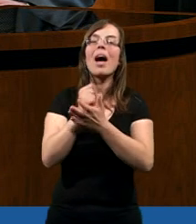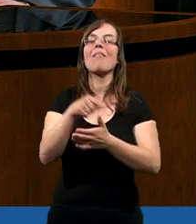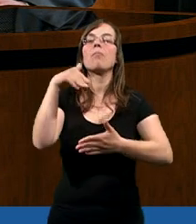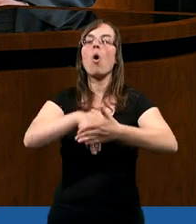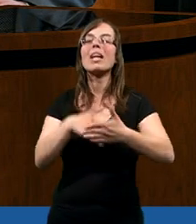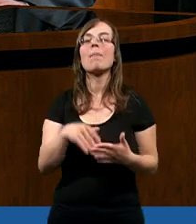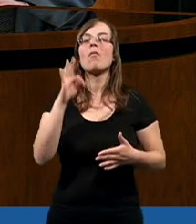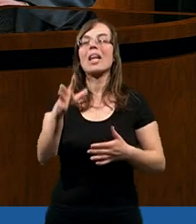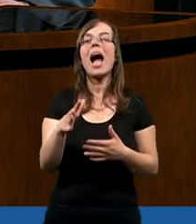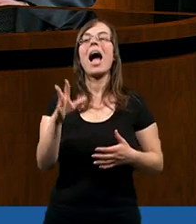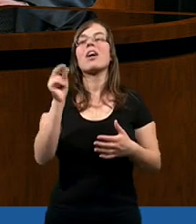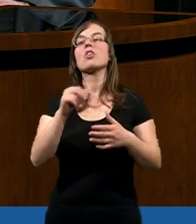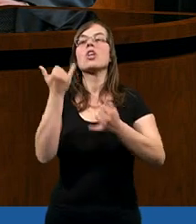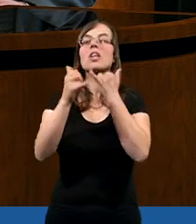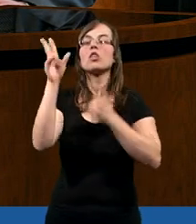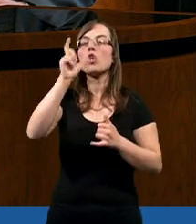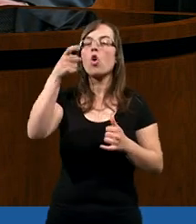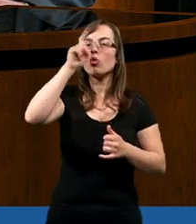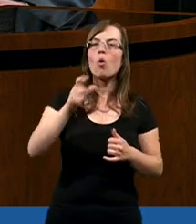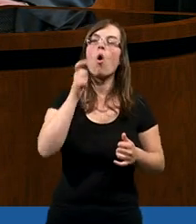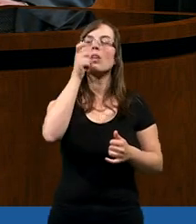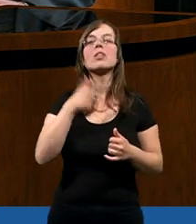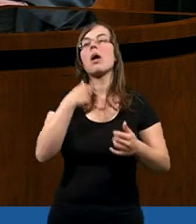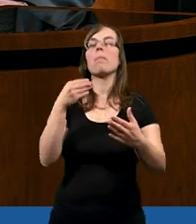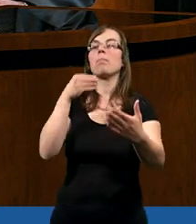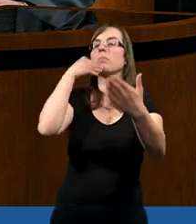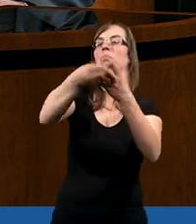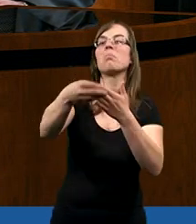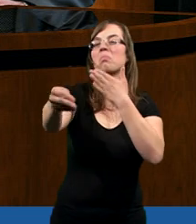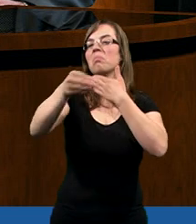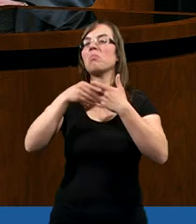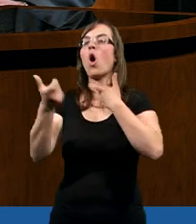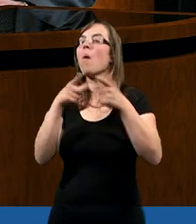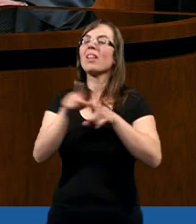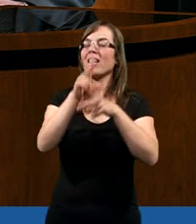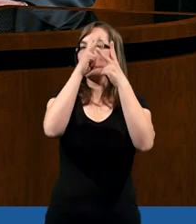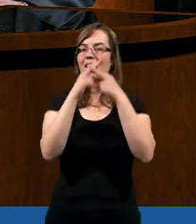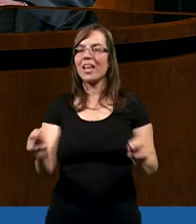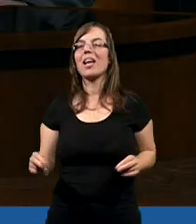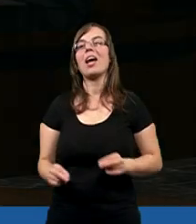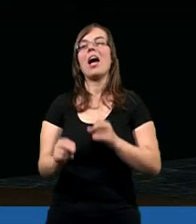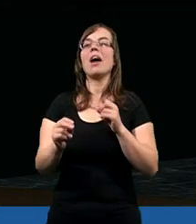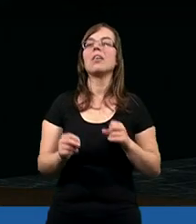postępować, że jeśli mi ktoś złożyczy, żebym nie odpowiadał złożyczeniem.